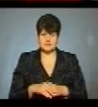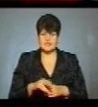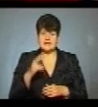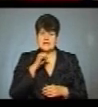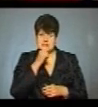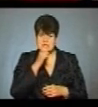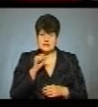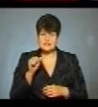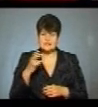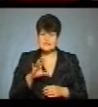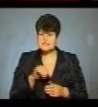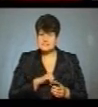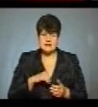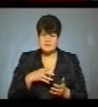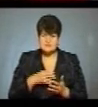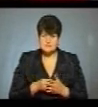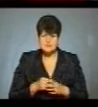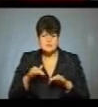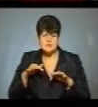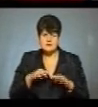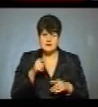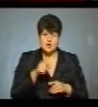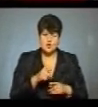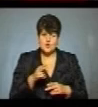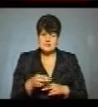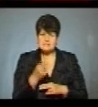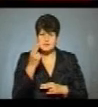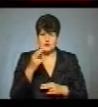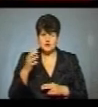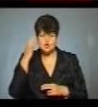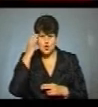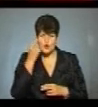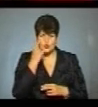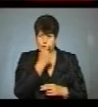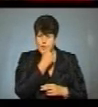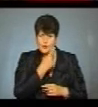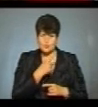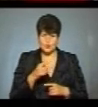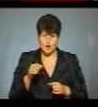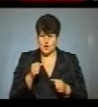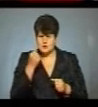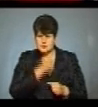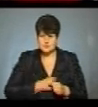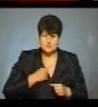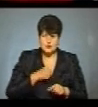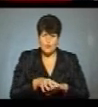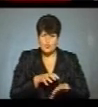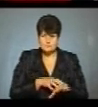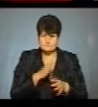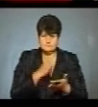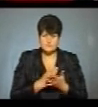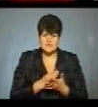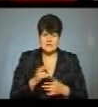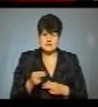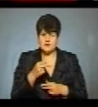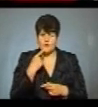Андрій сам не свій, налетів на нього змій, чорноокий лютий, кросівки взутий. Каже змій, тепер